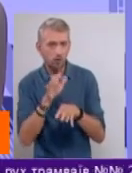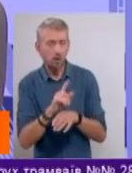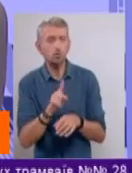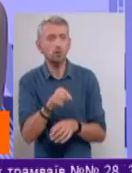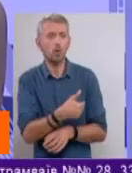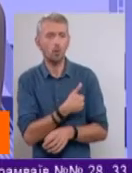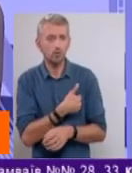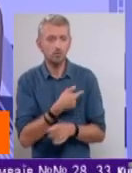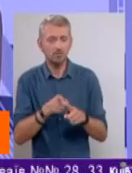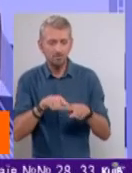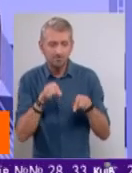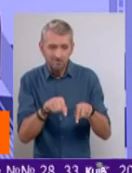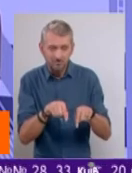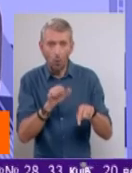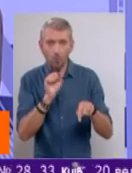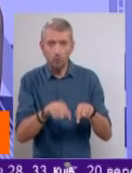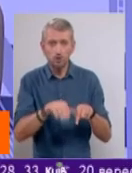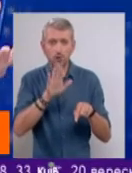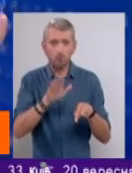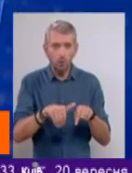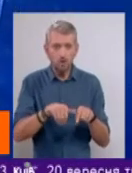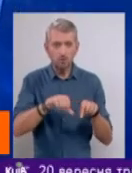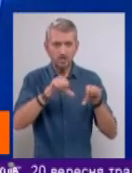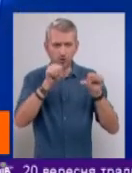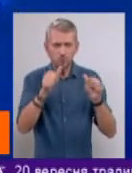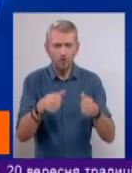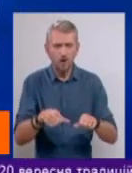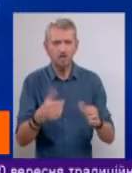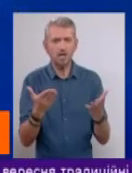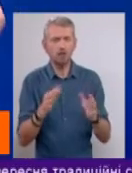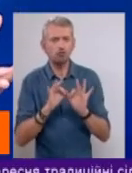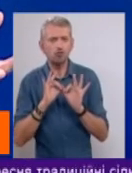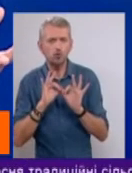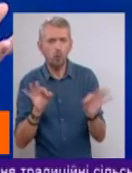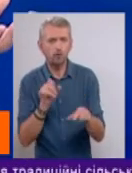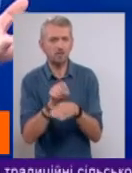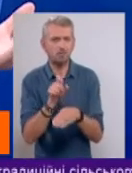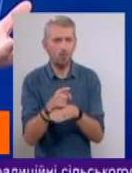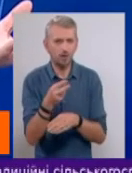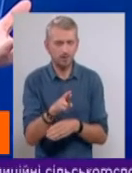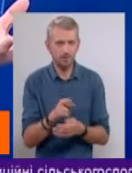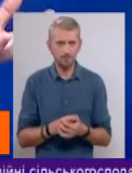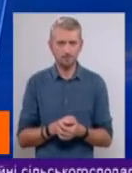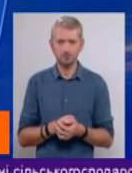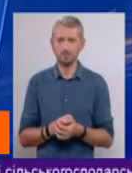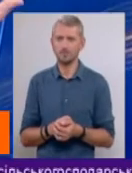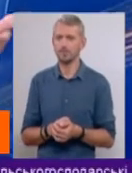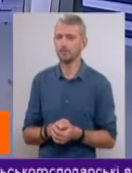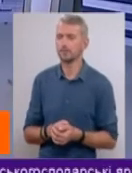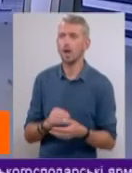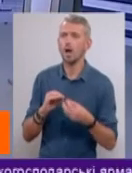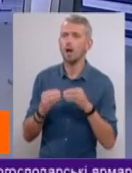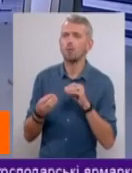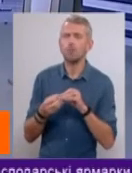якого дійсно можна потім сформувати якесь чудове замовлення для медіавиробників. І має